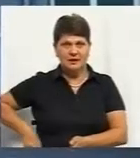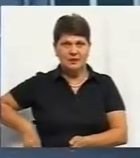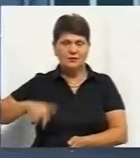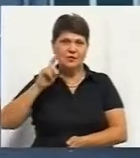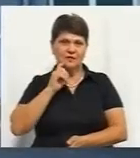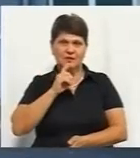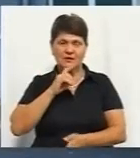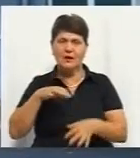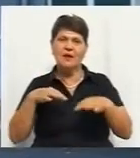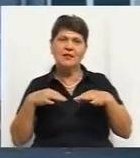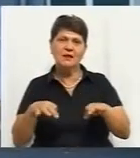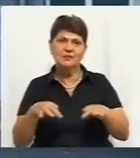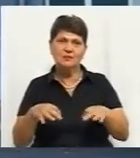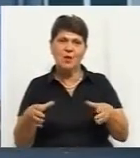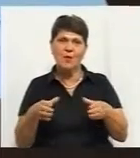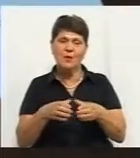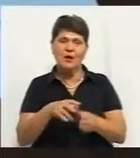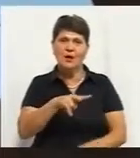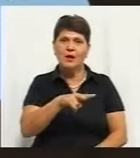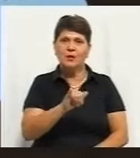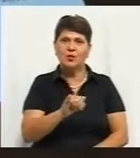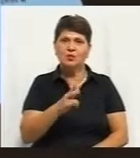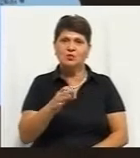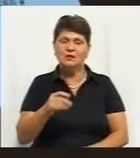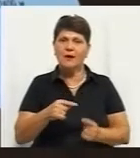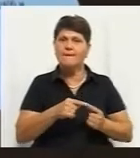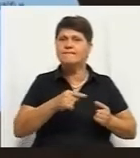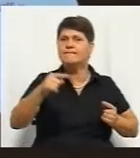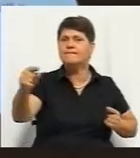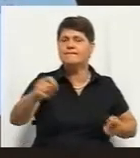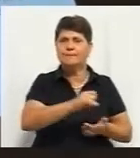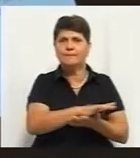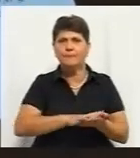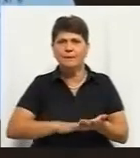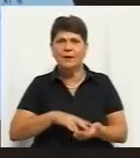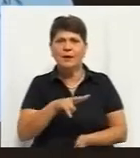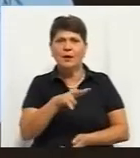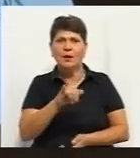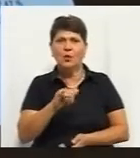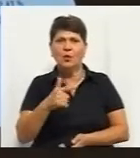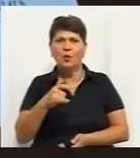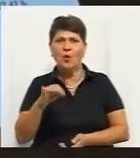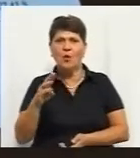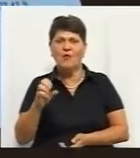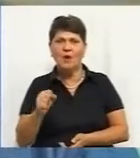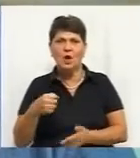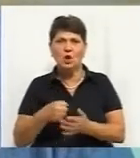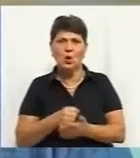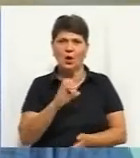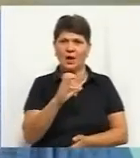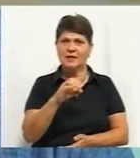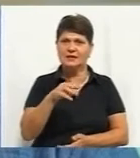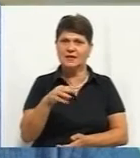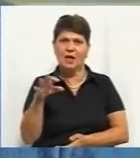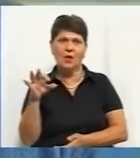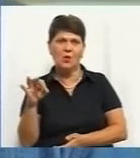транспортної компанії Михайло Луценко каже, лінія продовжиться від зупинки логової ДСТО «Вінничина-Автощина-Ватутіна». «Сьогодні